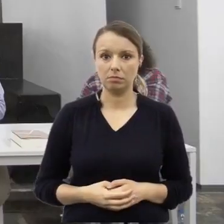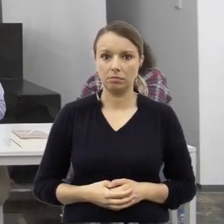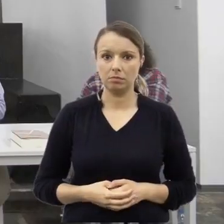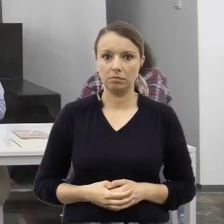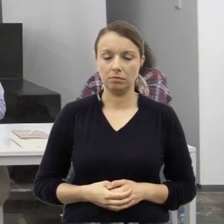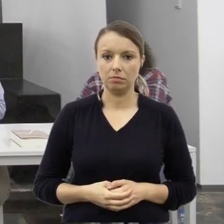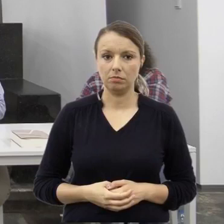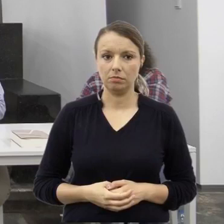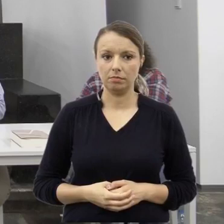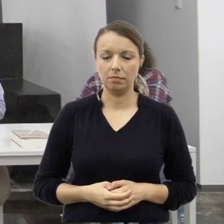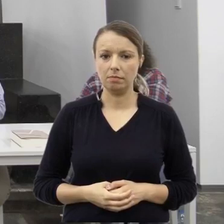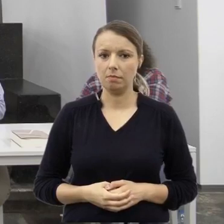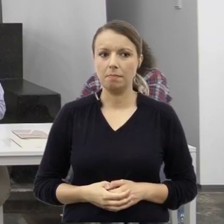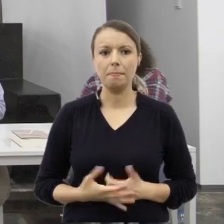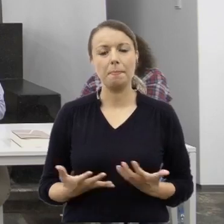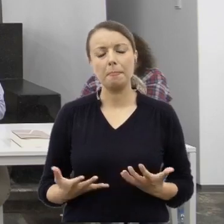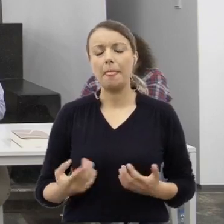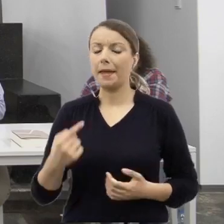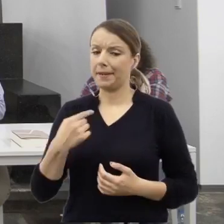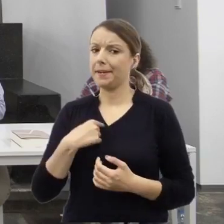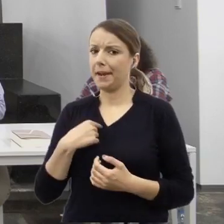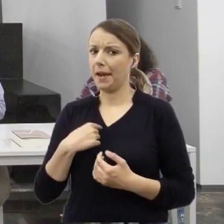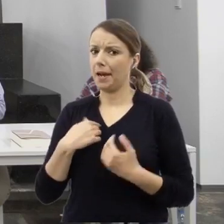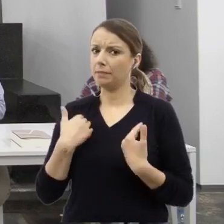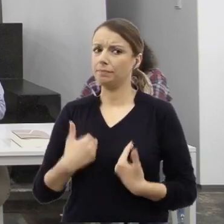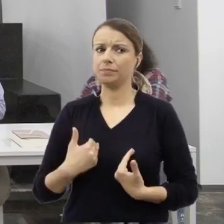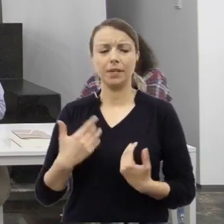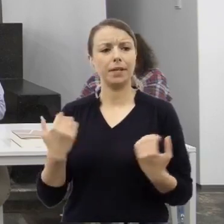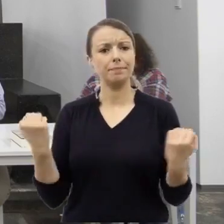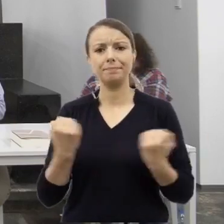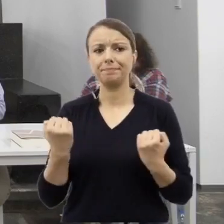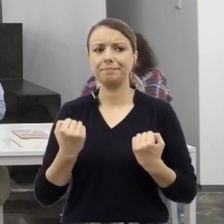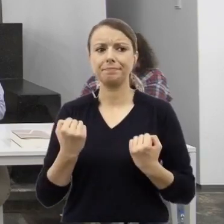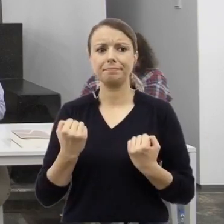Ja osobiście jestem pod wrażeniem